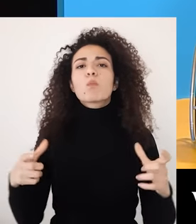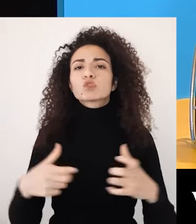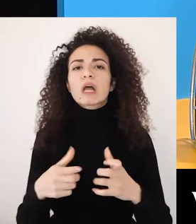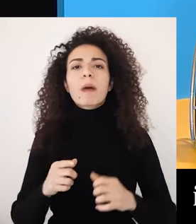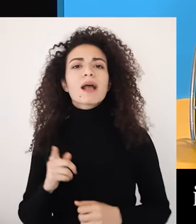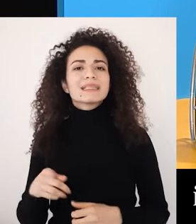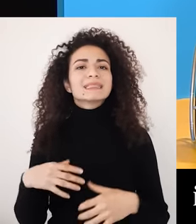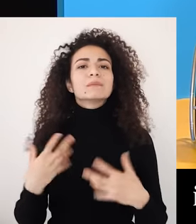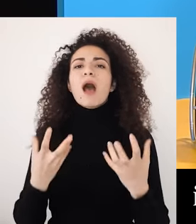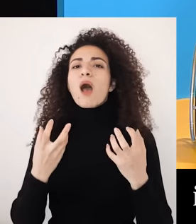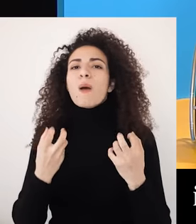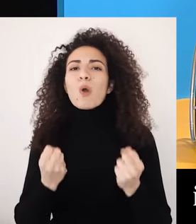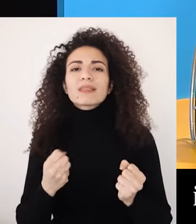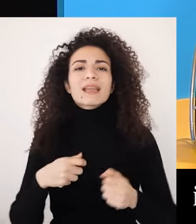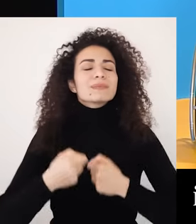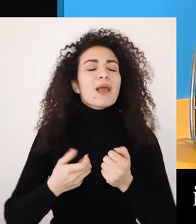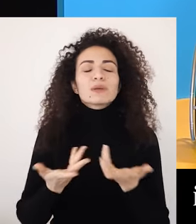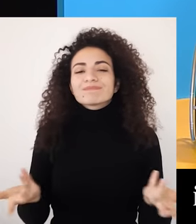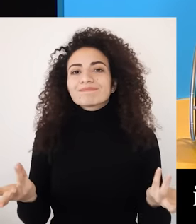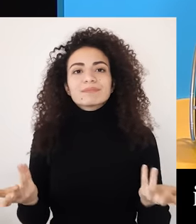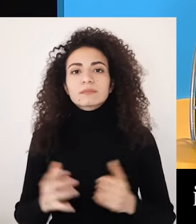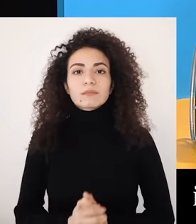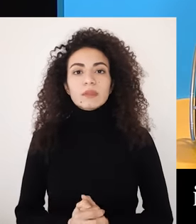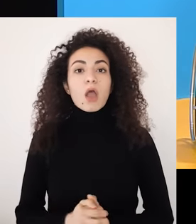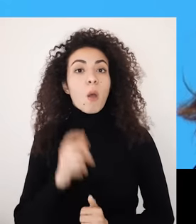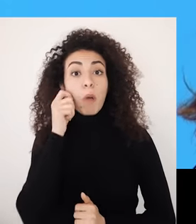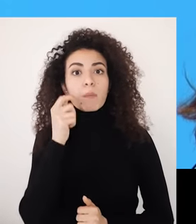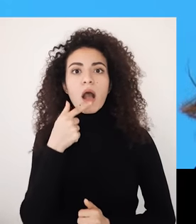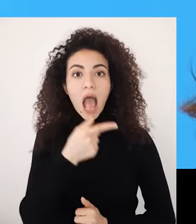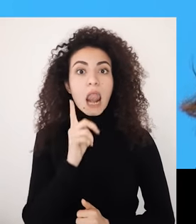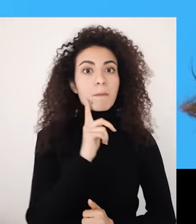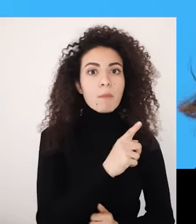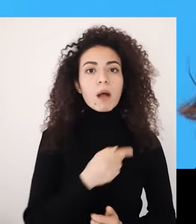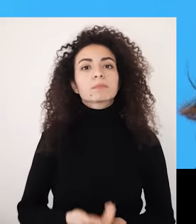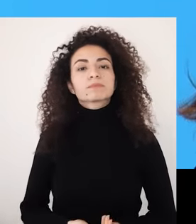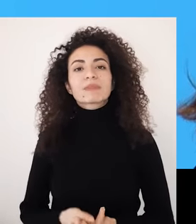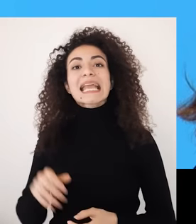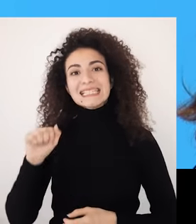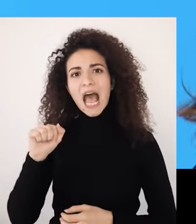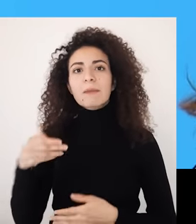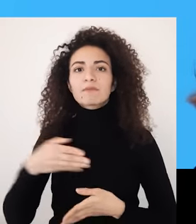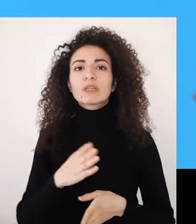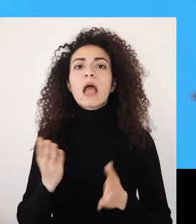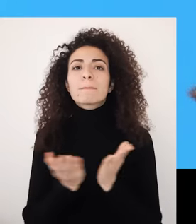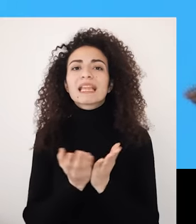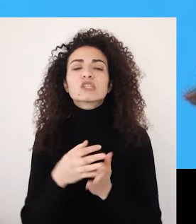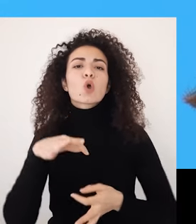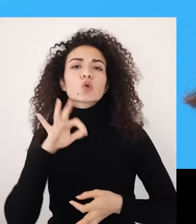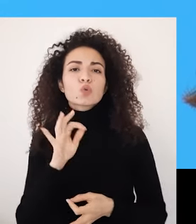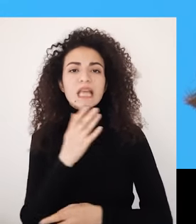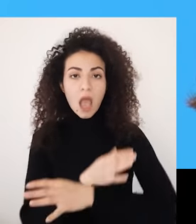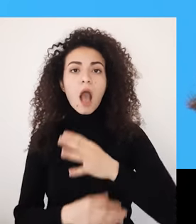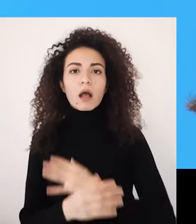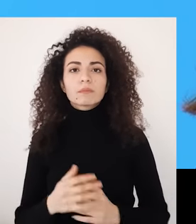النمو والإدماج بالمجتمع وبناء علاقات إنسانية حاول الوالد نتيجة هالأمر أنه يقنع الوالدي